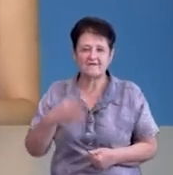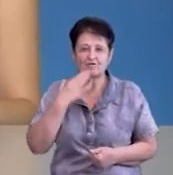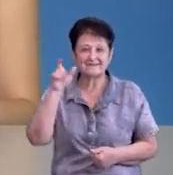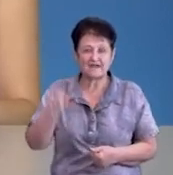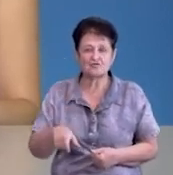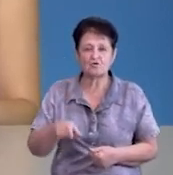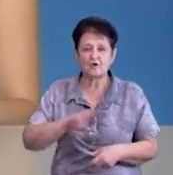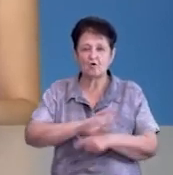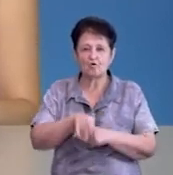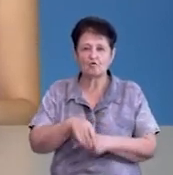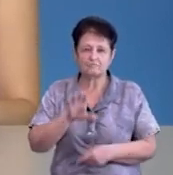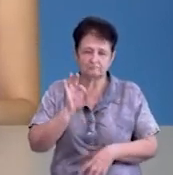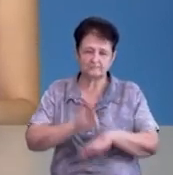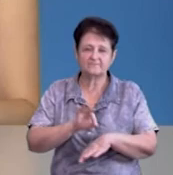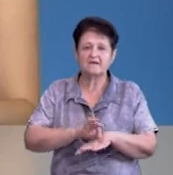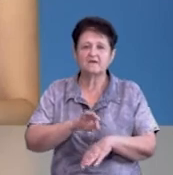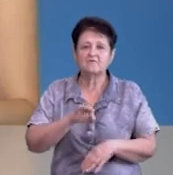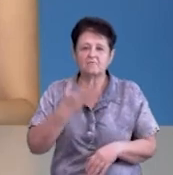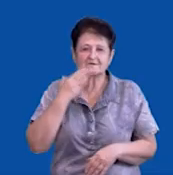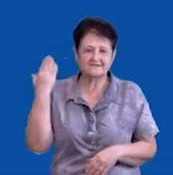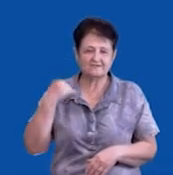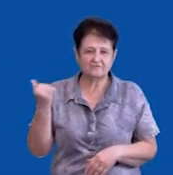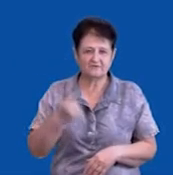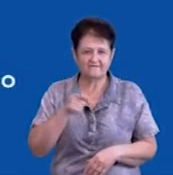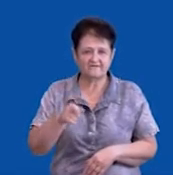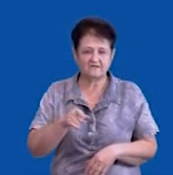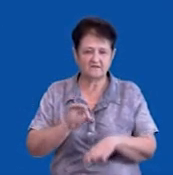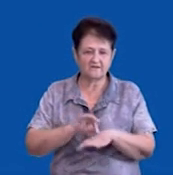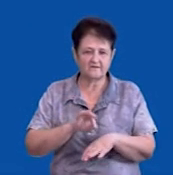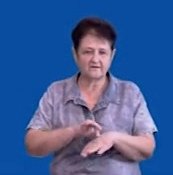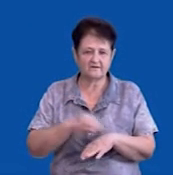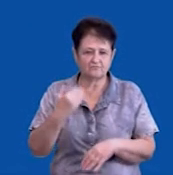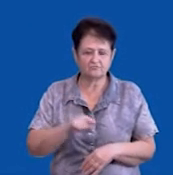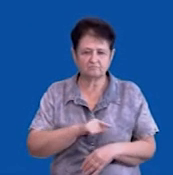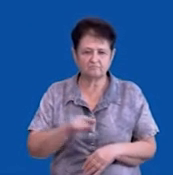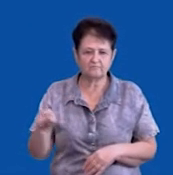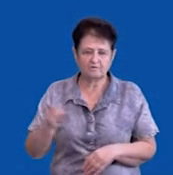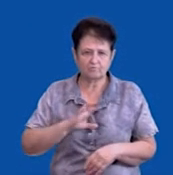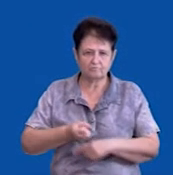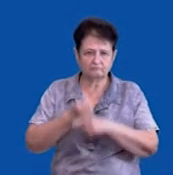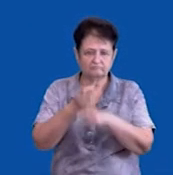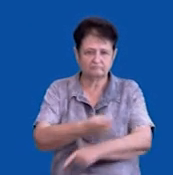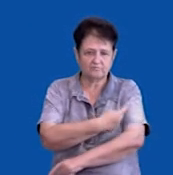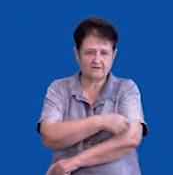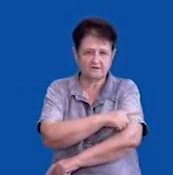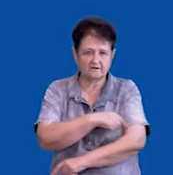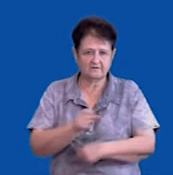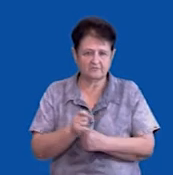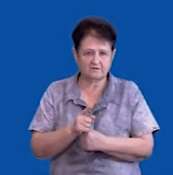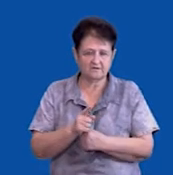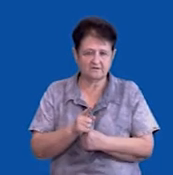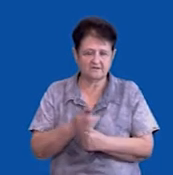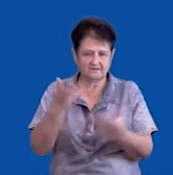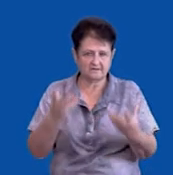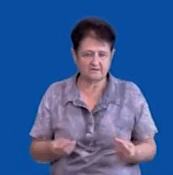останнього коронавірус виявили минулого тижня. Він хворів у лікарні, лежав на стаціонарі, був 11 днів. І коли